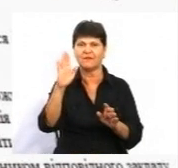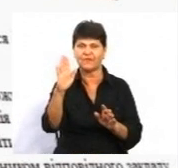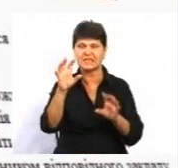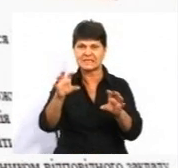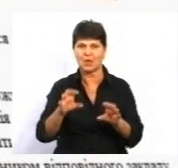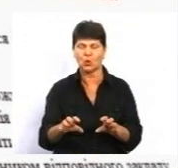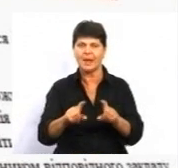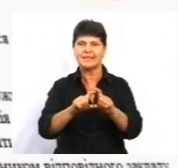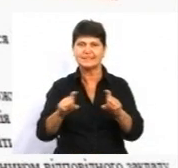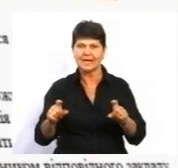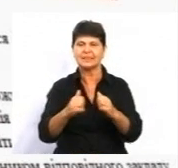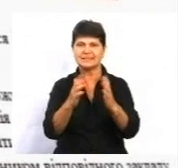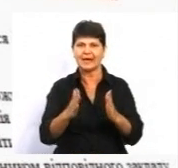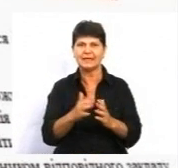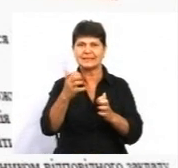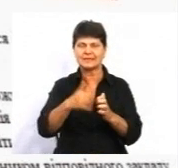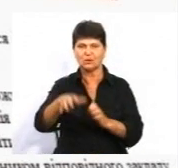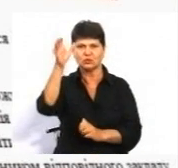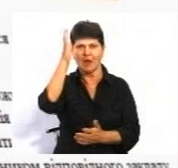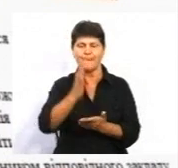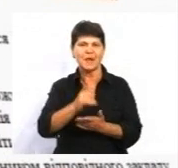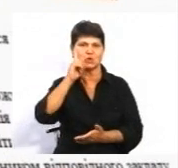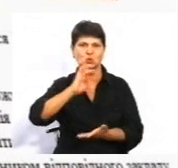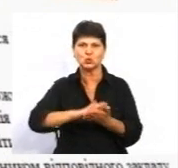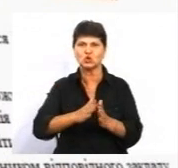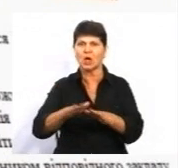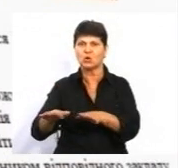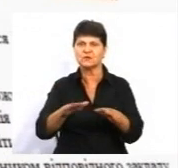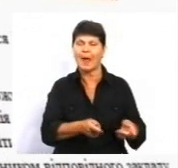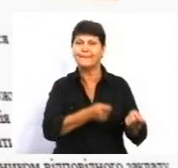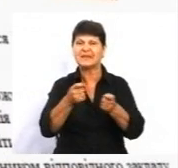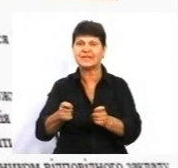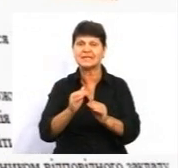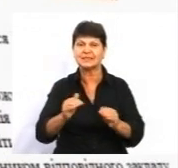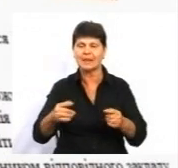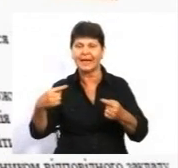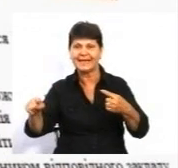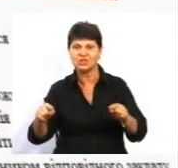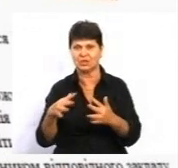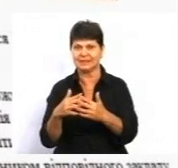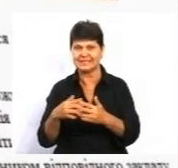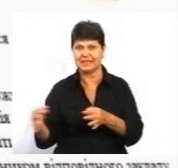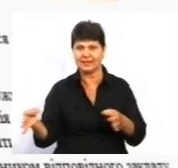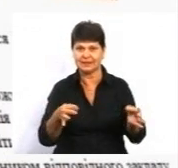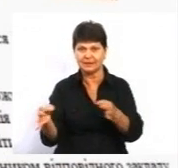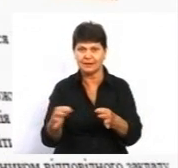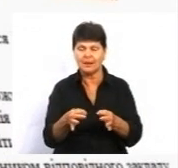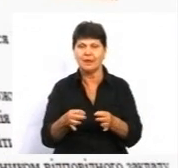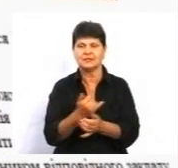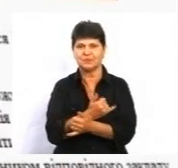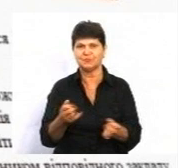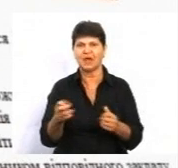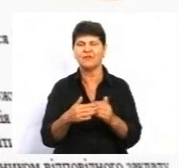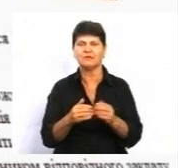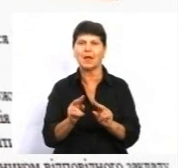заклад загальної середньої освіти, що має зручне розташування для підвезення дітей з інших населених пунктів, забезпечений кваліфікованими